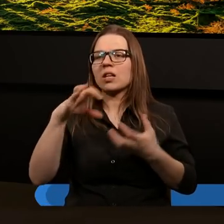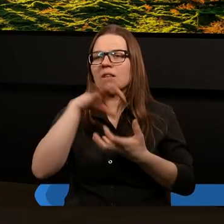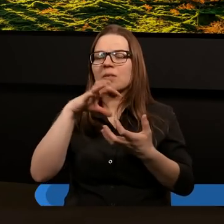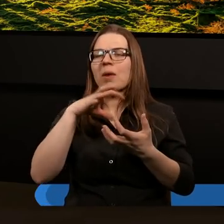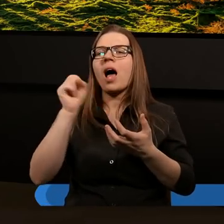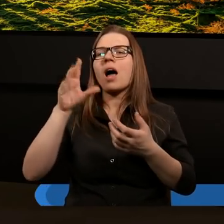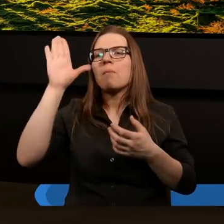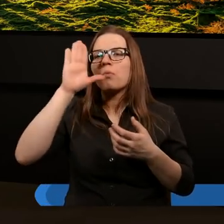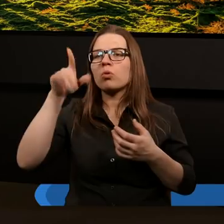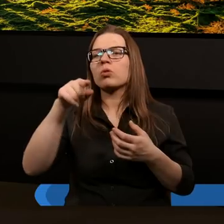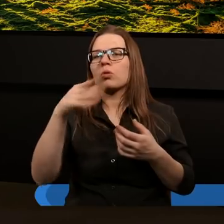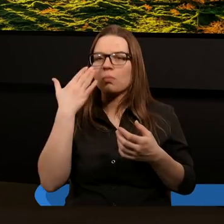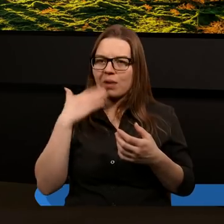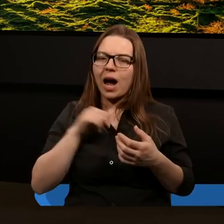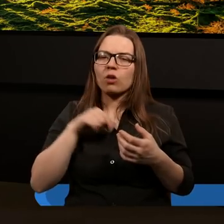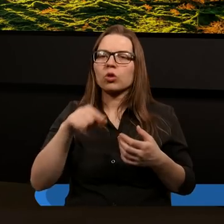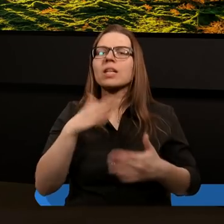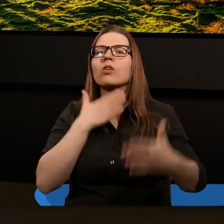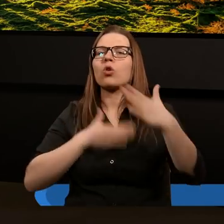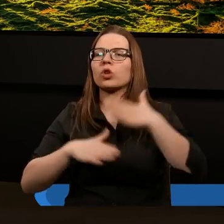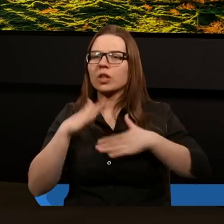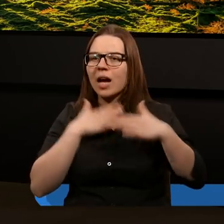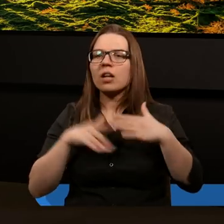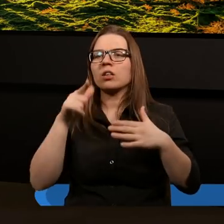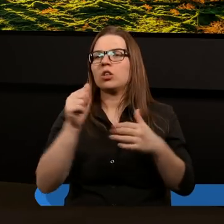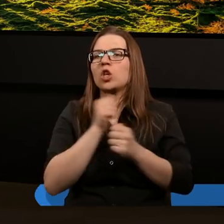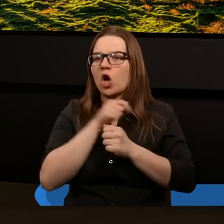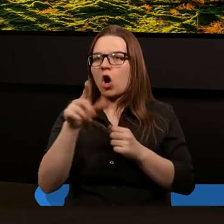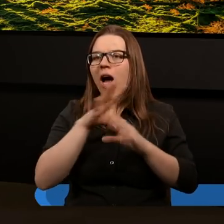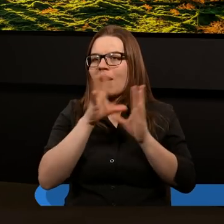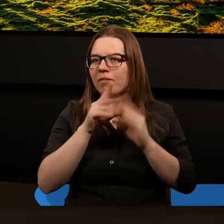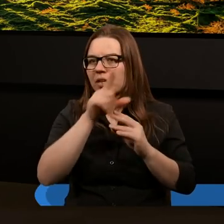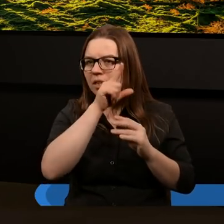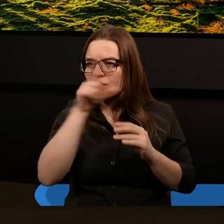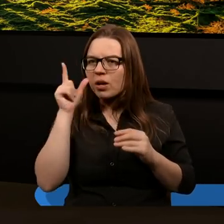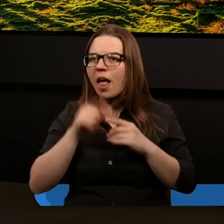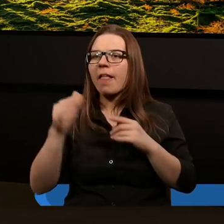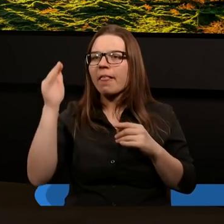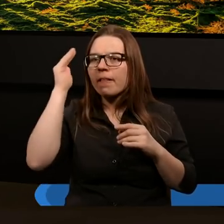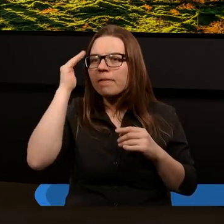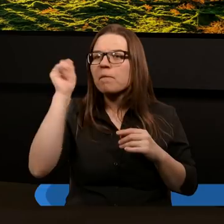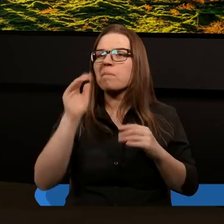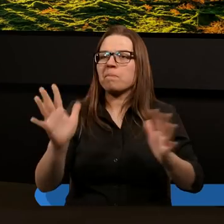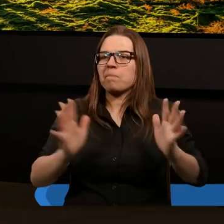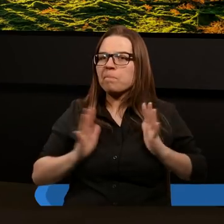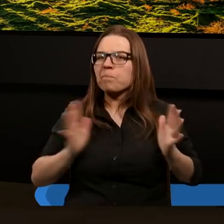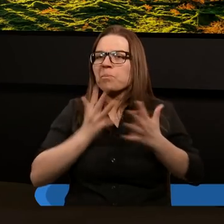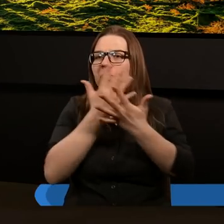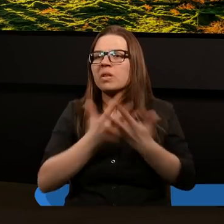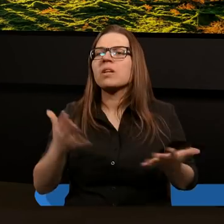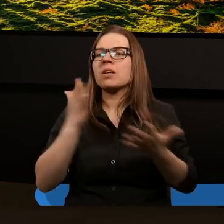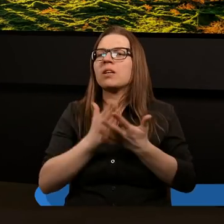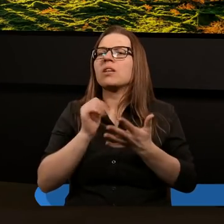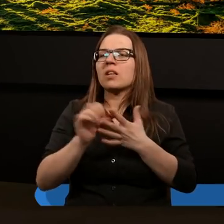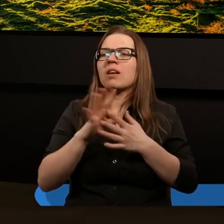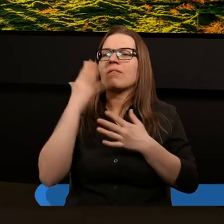ale Bóg. Ja się bardzo z tego powodu cieszę. Ja kocham wszystkich ludzi, ale wiem, że najbezpieczniejsza ziemia